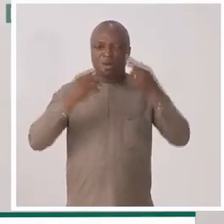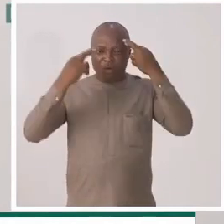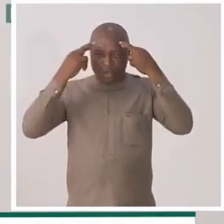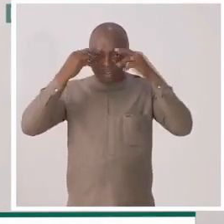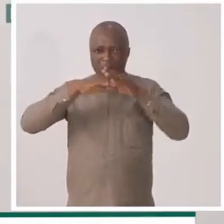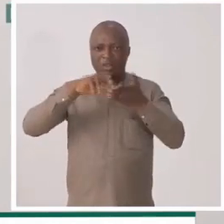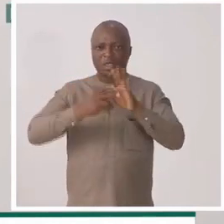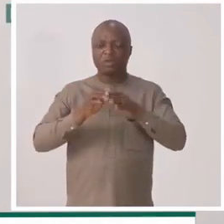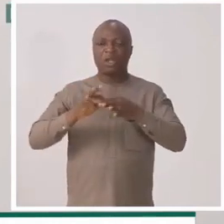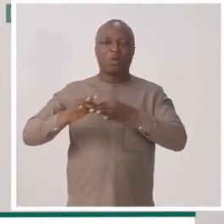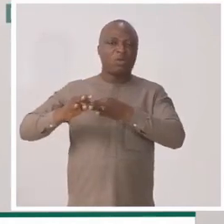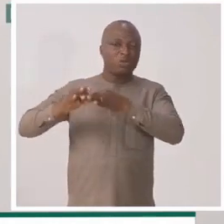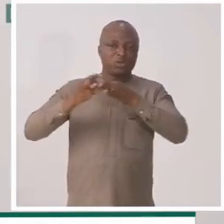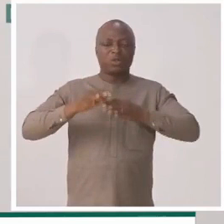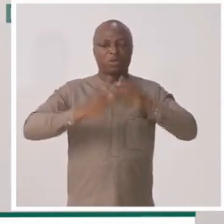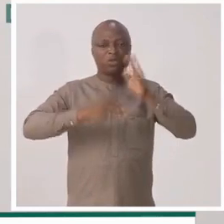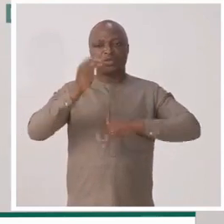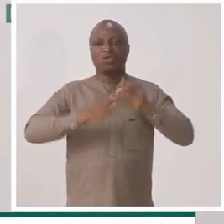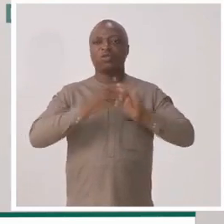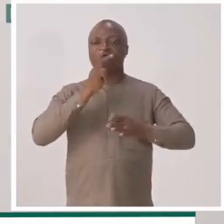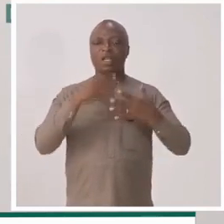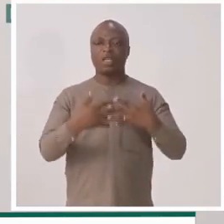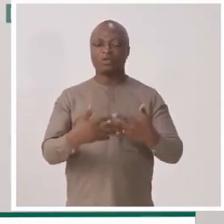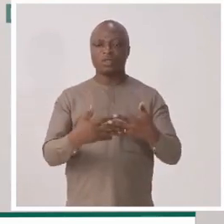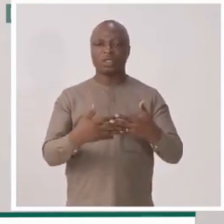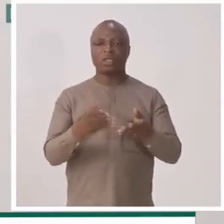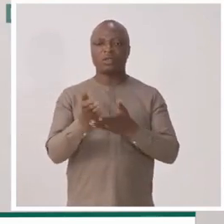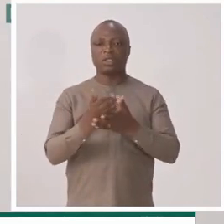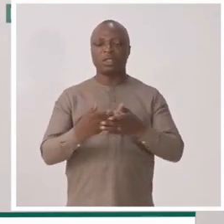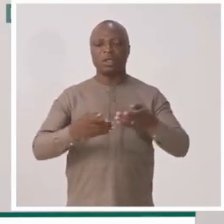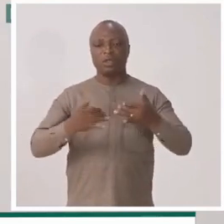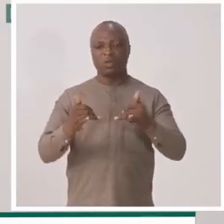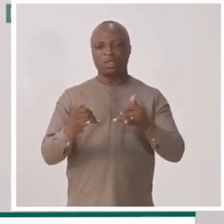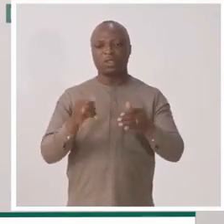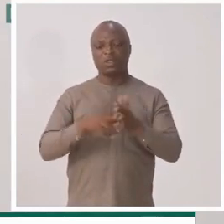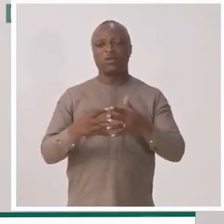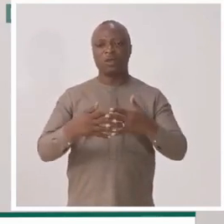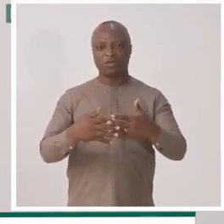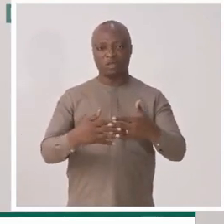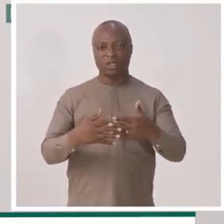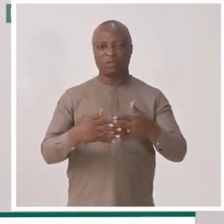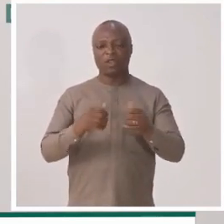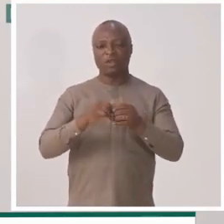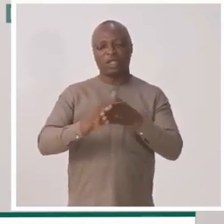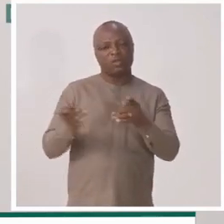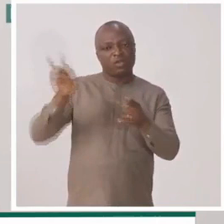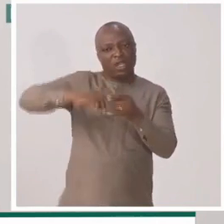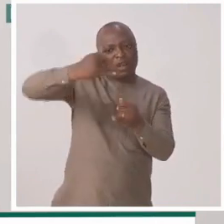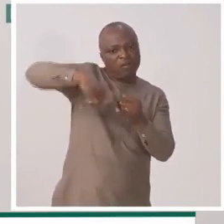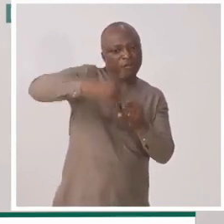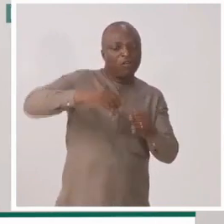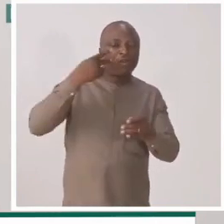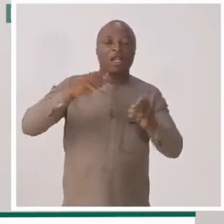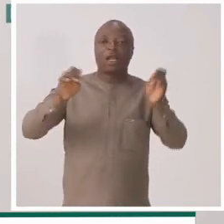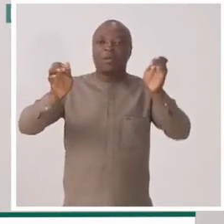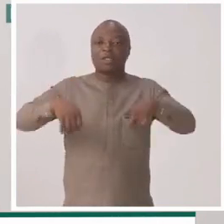et réfléchissent dans le sens de la construction d'une véritable industrie des loisirs. C'est une industrie. Au bout du tunnel,